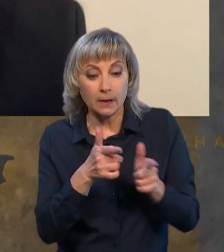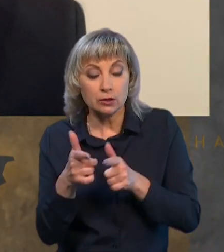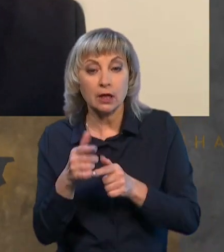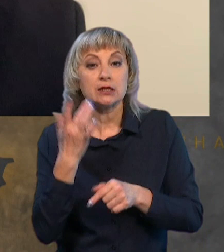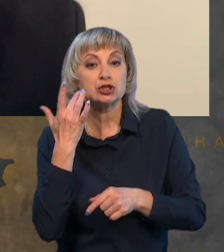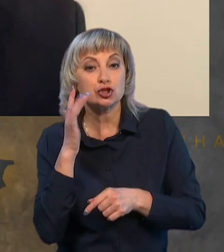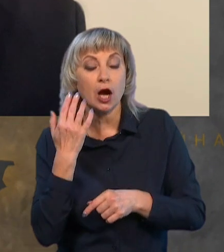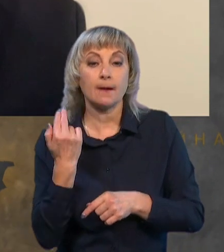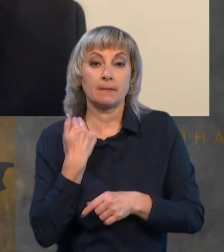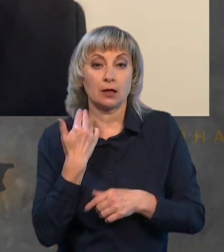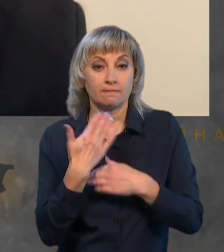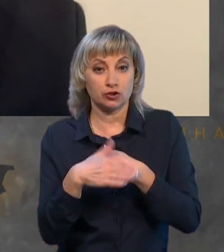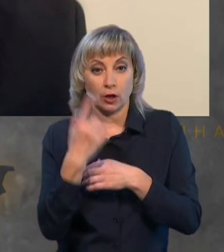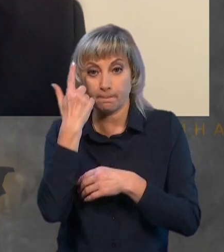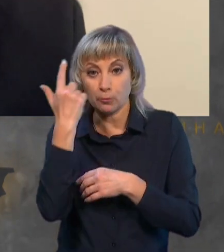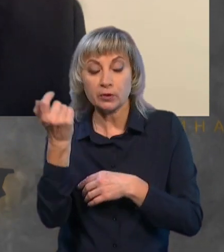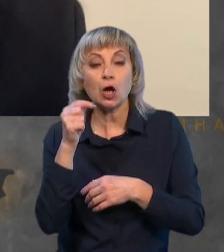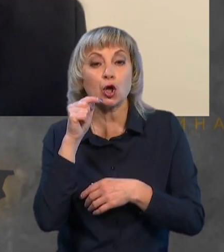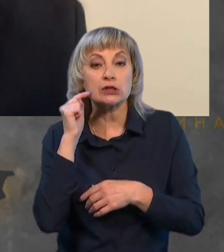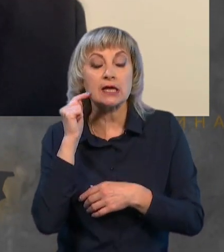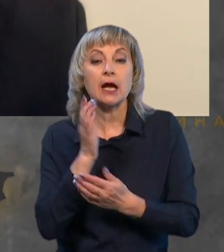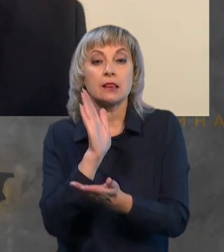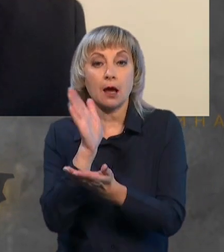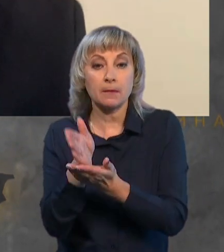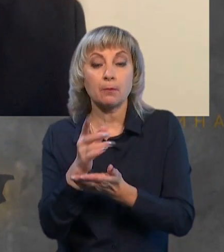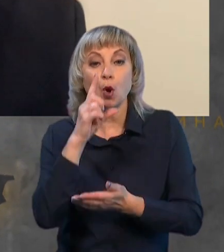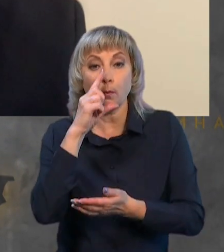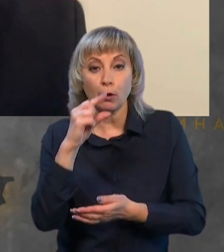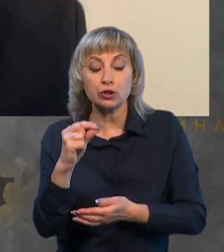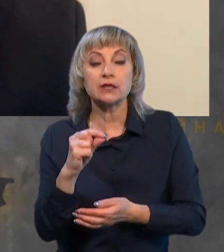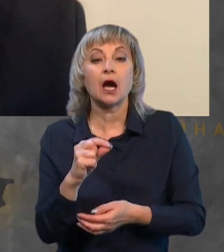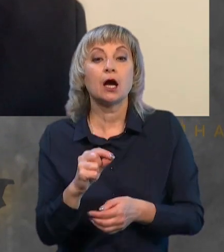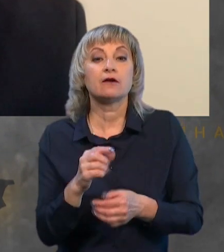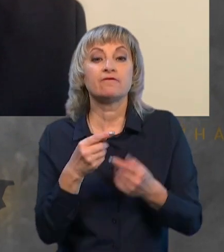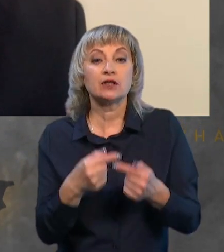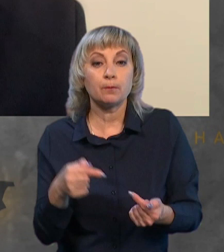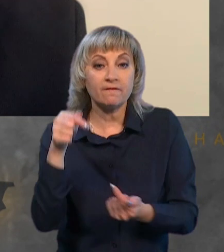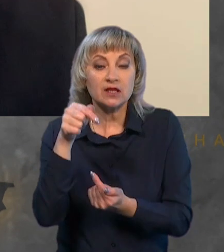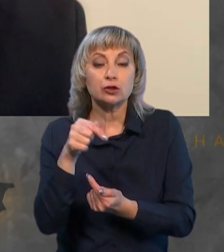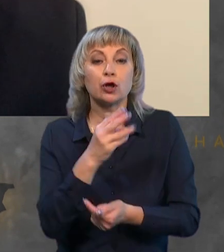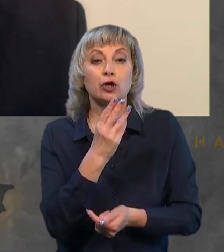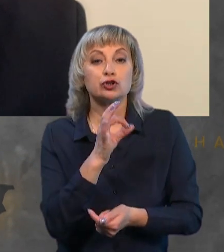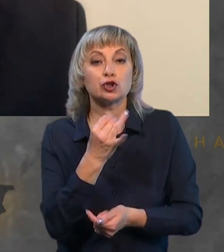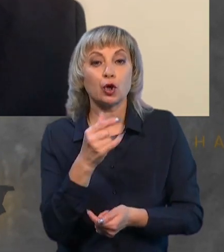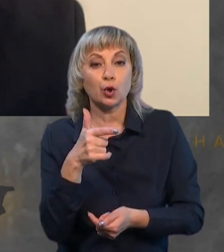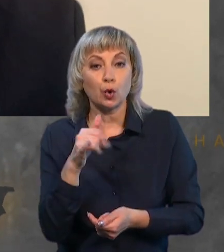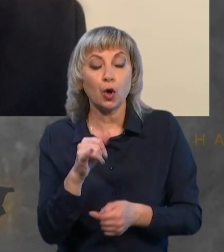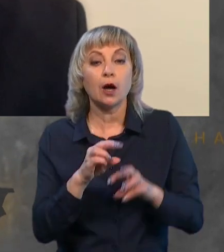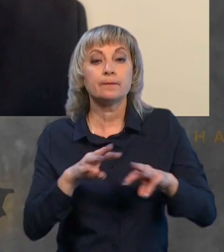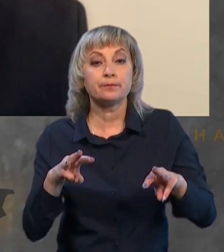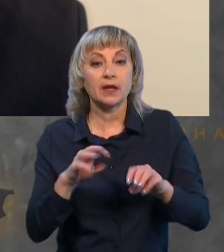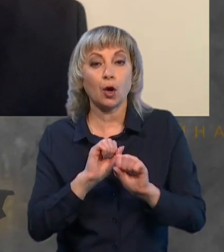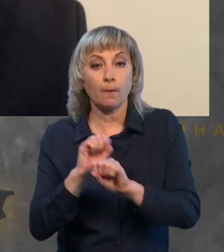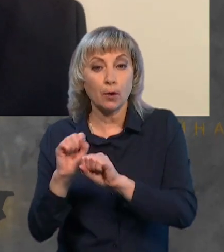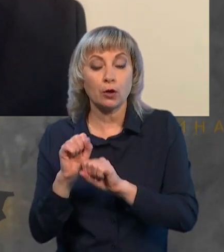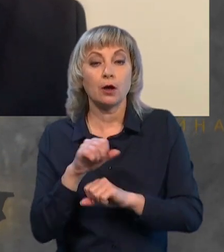США, і Британія вже попередили росіян. І напряму Путіна, і, відповідно, Шойгу, по лінії Пентагона і Міноборони, і по